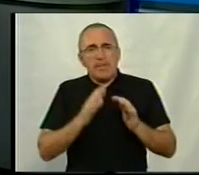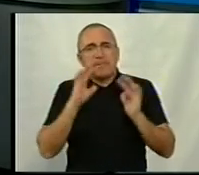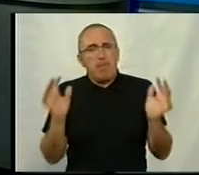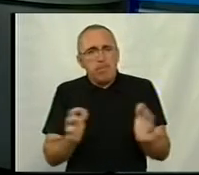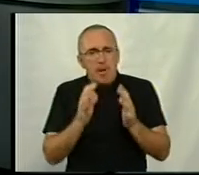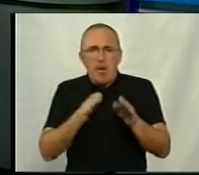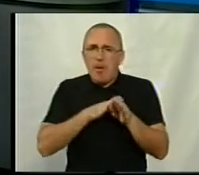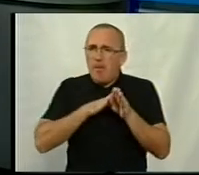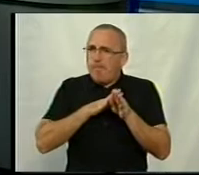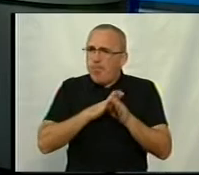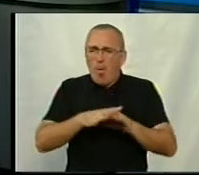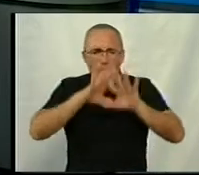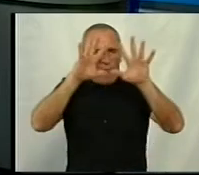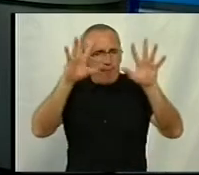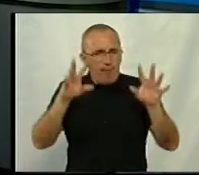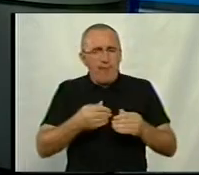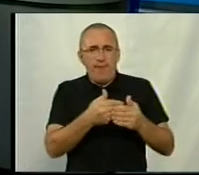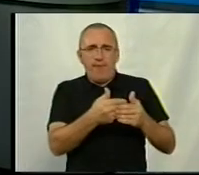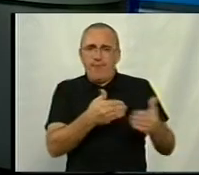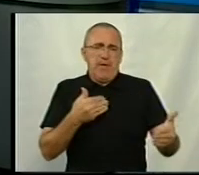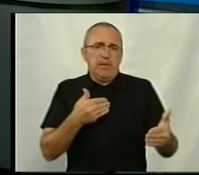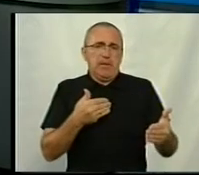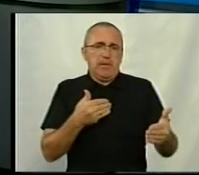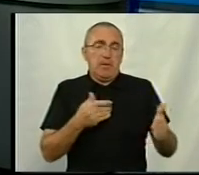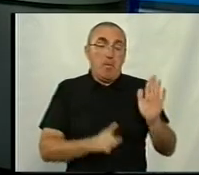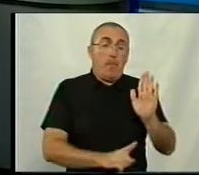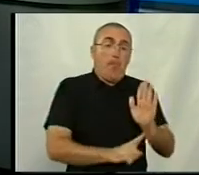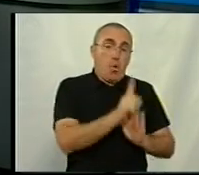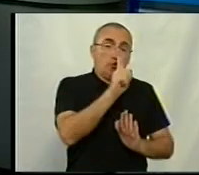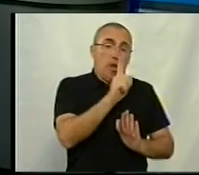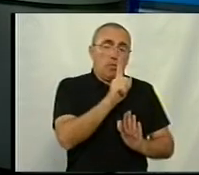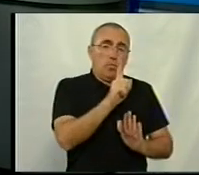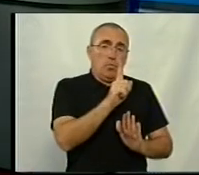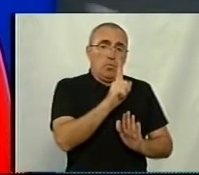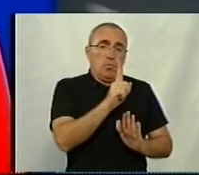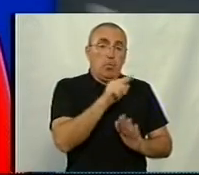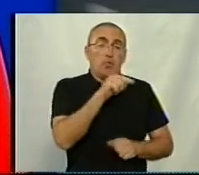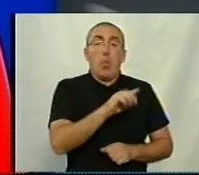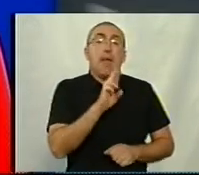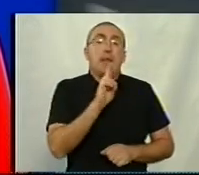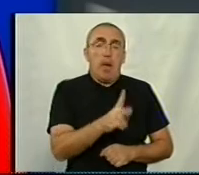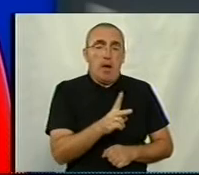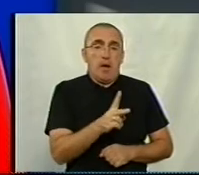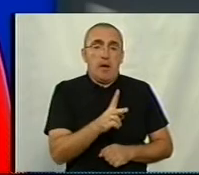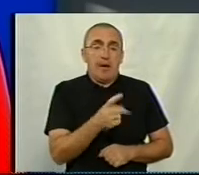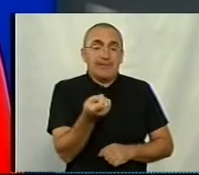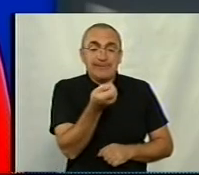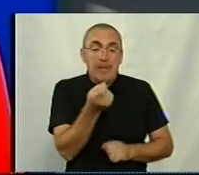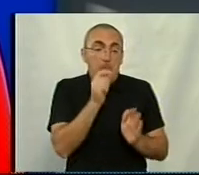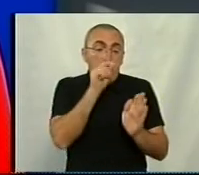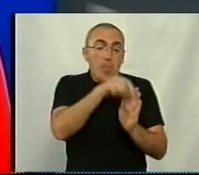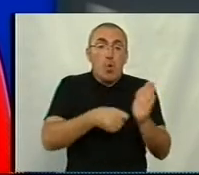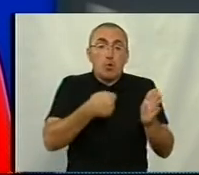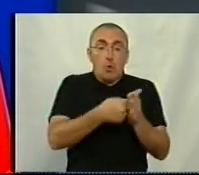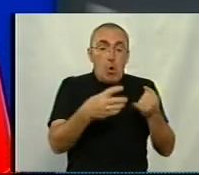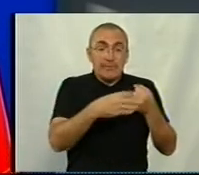Тобто повна лінійка від, скажімо так, початку того, як зернина попала до